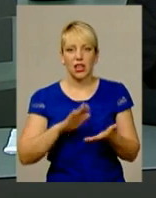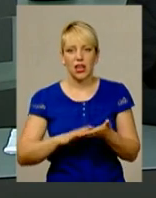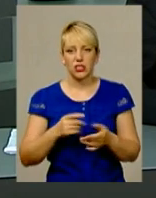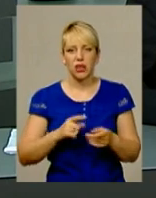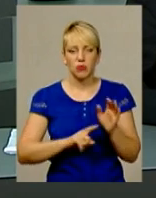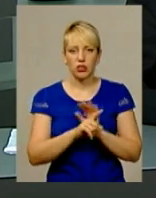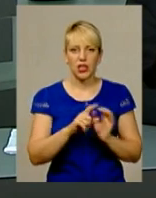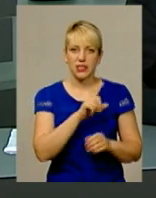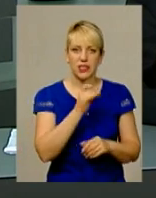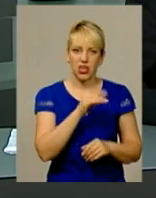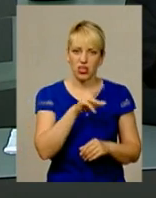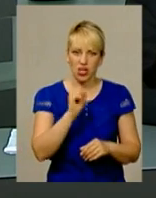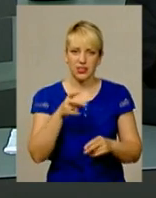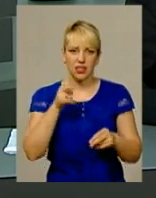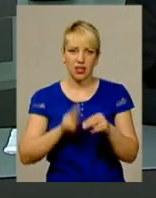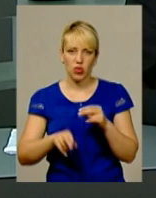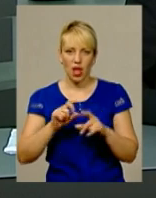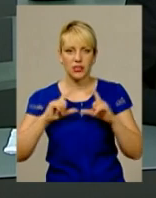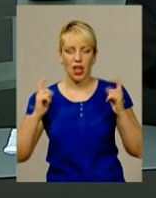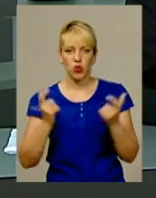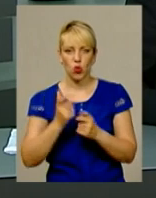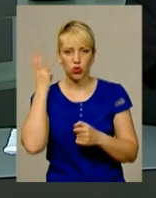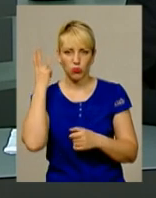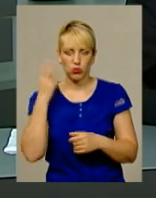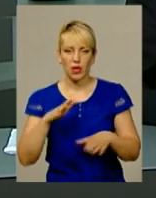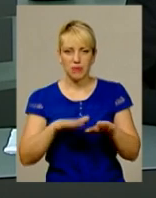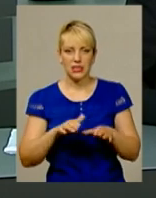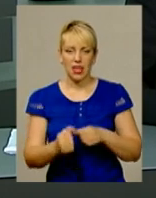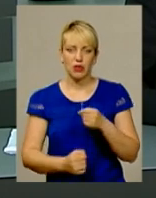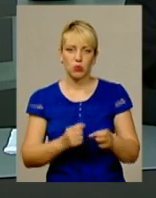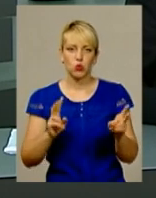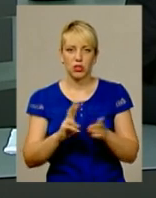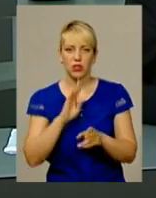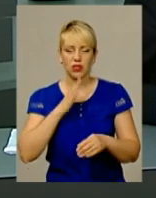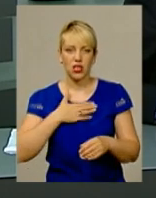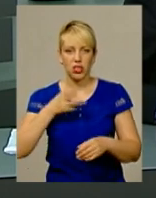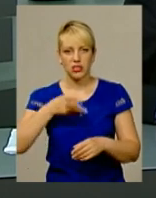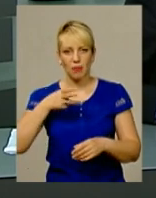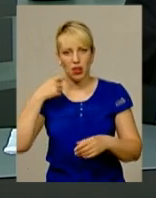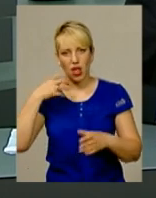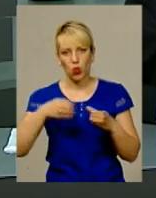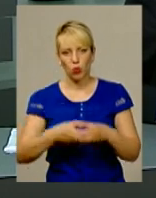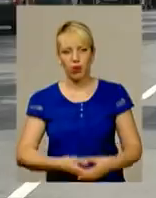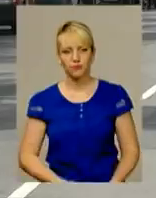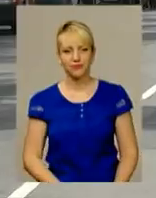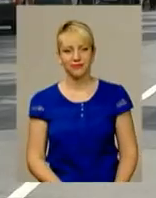Зарічанської, а фінішували на стадіоні Поділля. Місцевих бігунів зустрічала і наша знімальна група.